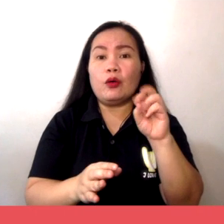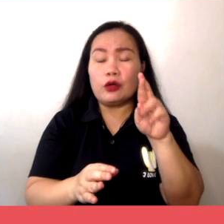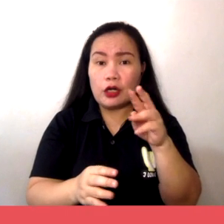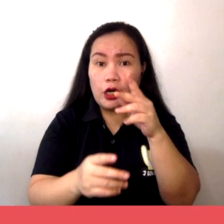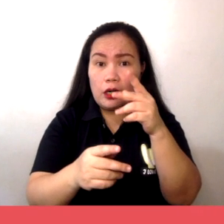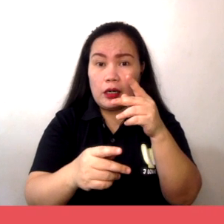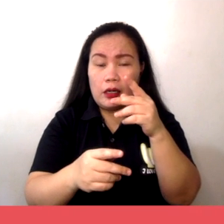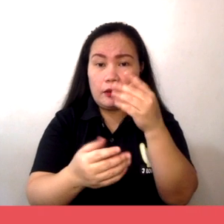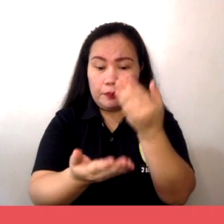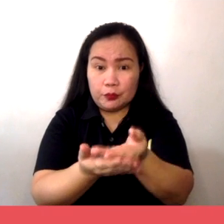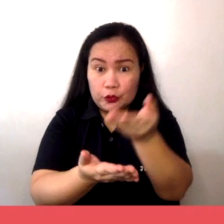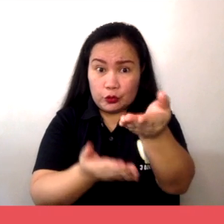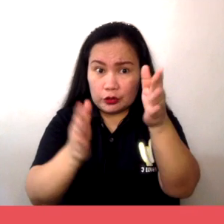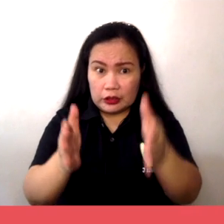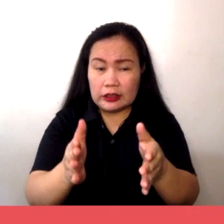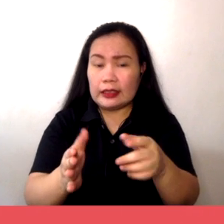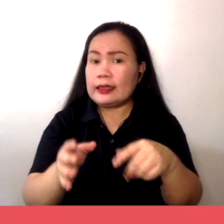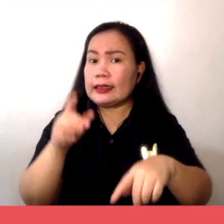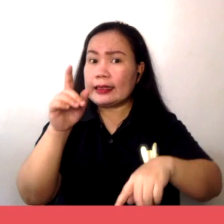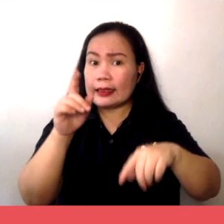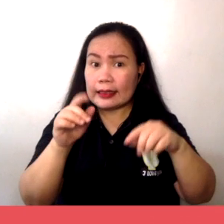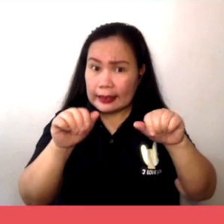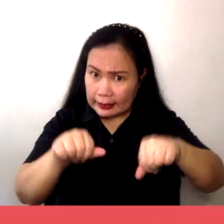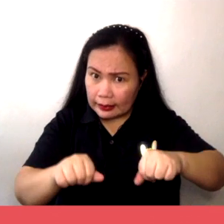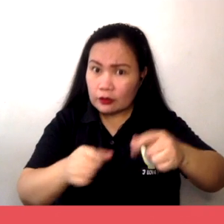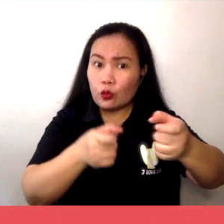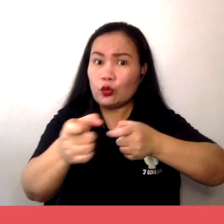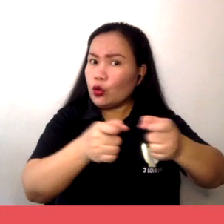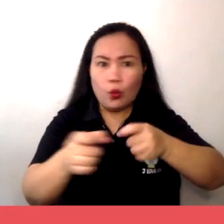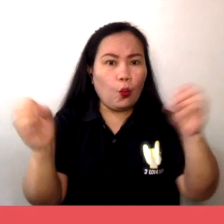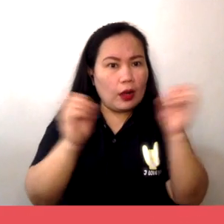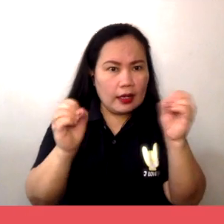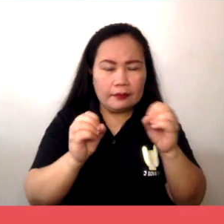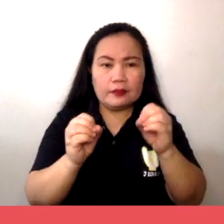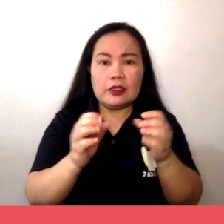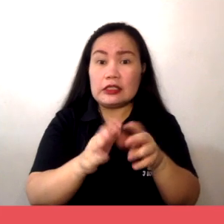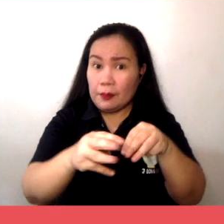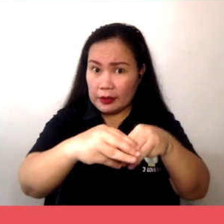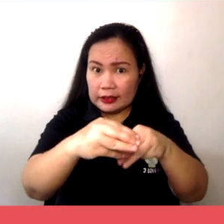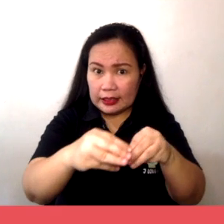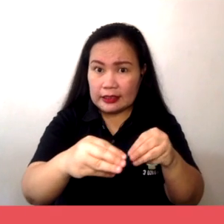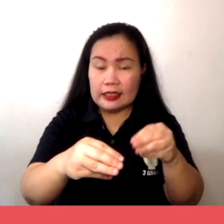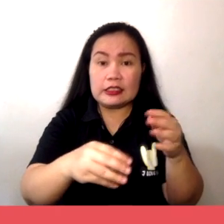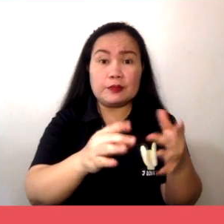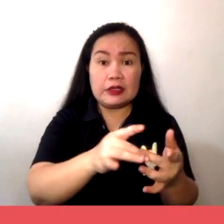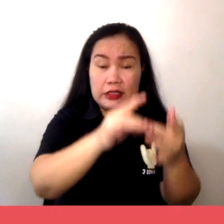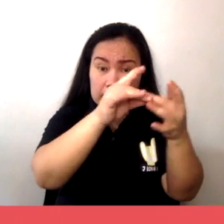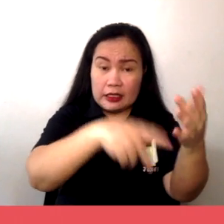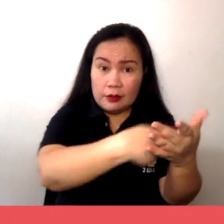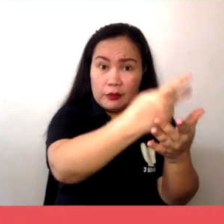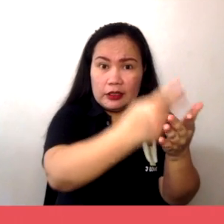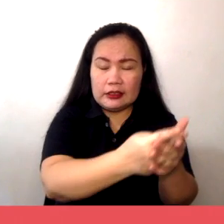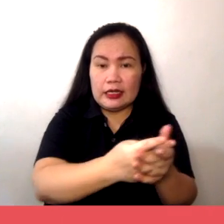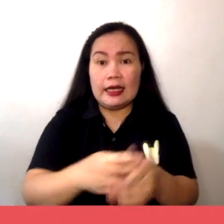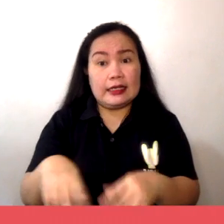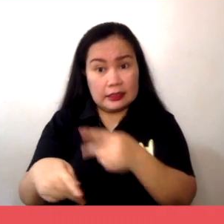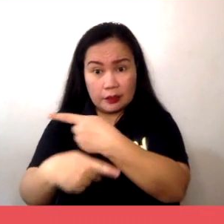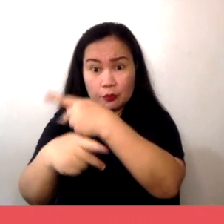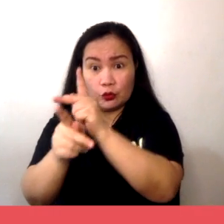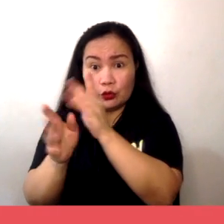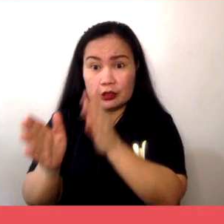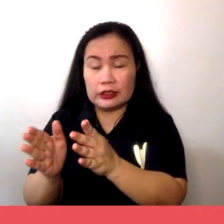consumer ang maaari makakontrol sa takbo ng pamilihan, particular na sa presyo. Sa panig ng producer,